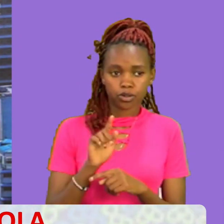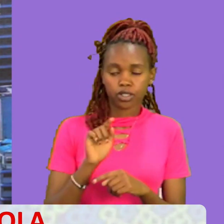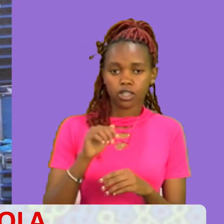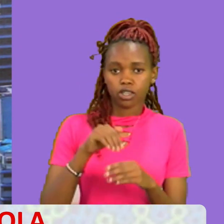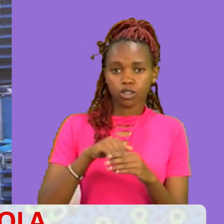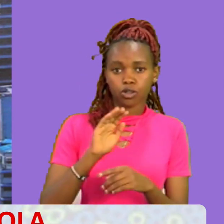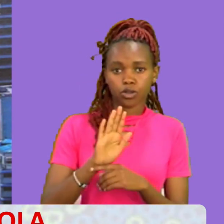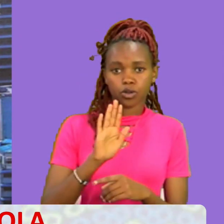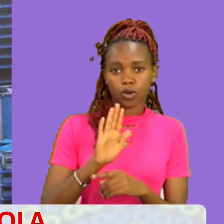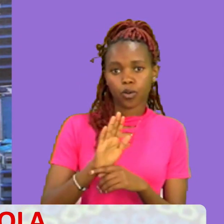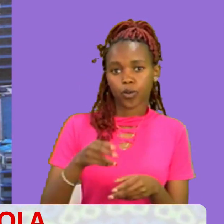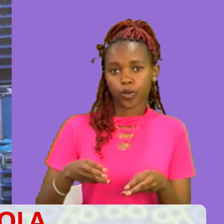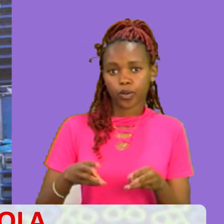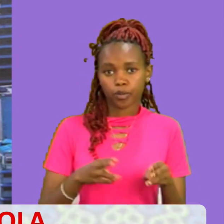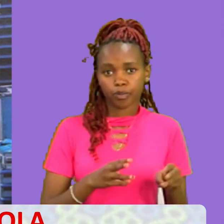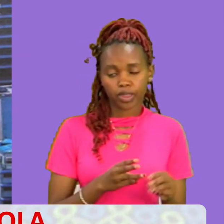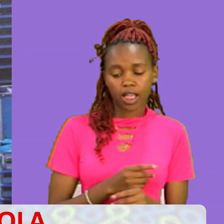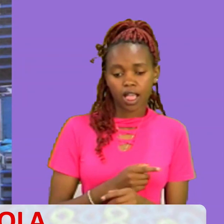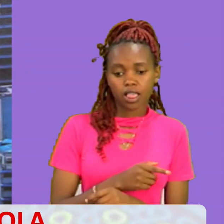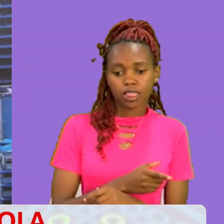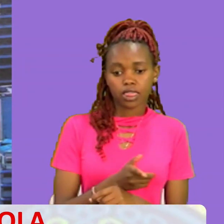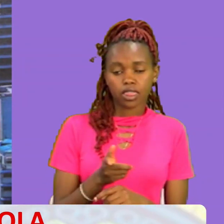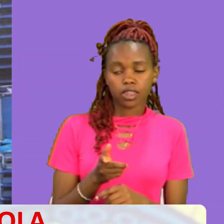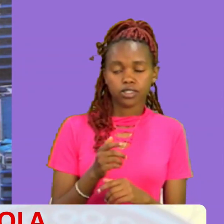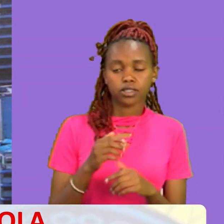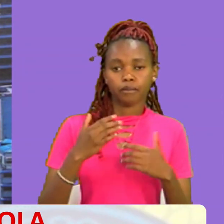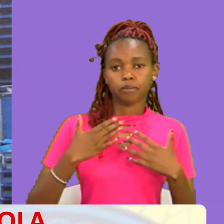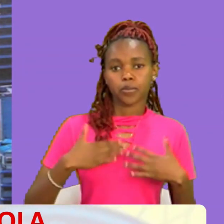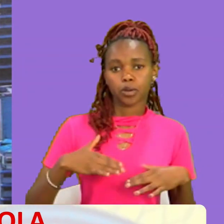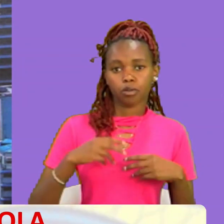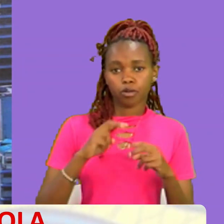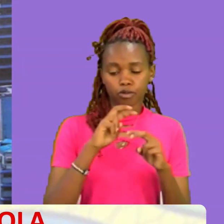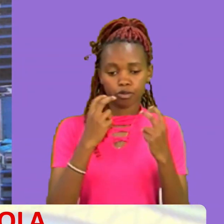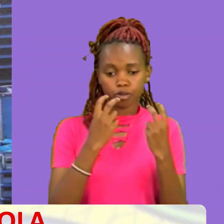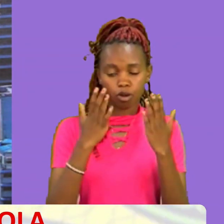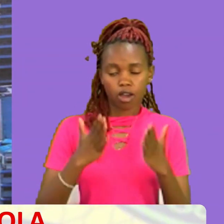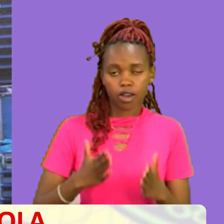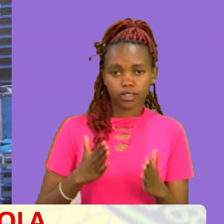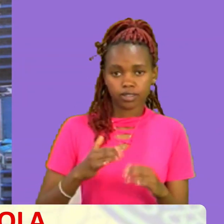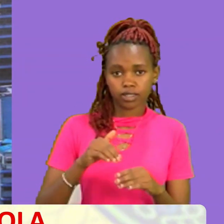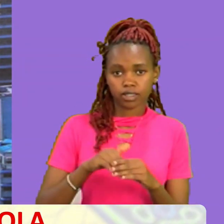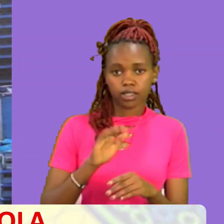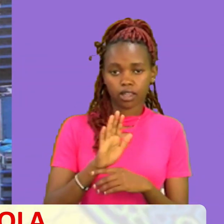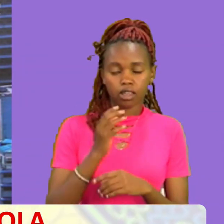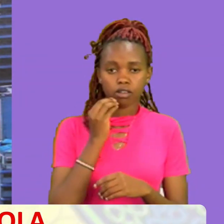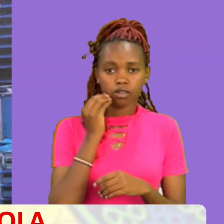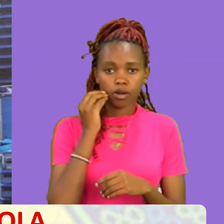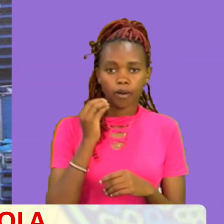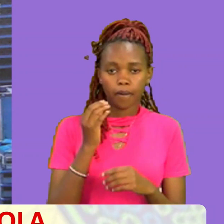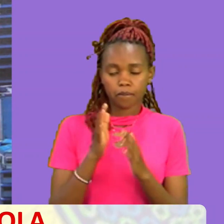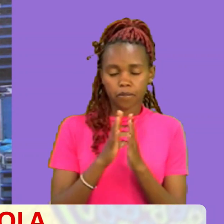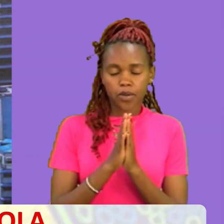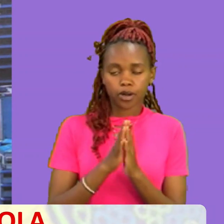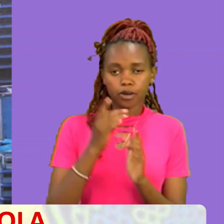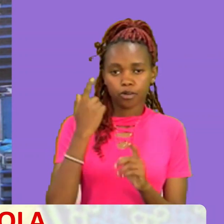Asante buwana, huyu mama, huyu baba, kijana ndugu Ambaya tutazama katika mtandao Na katika runinga yake Baba, na waombea neema ya kukaui